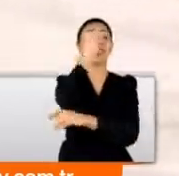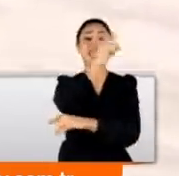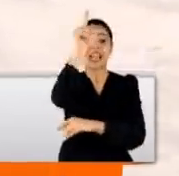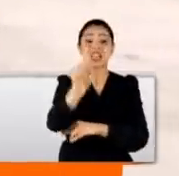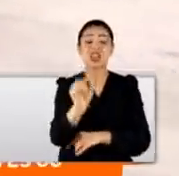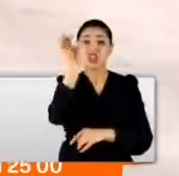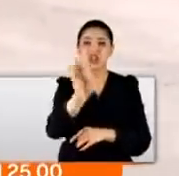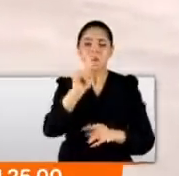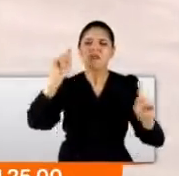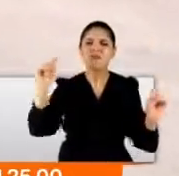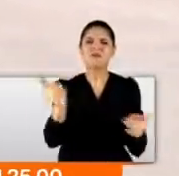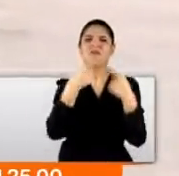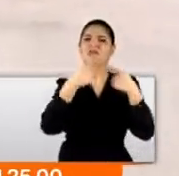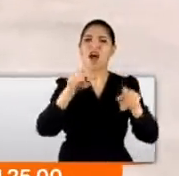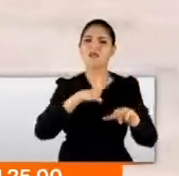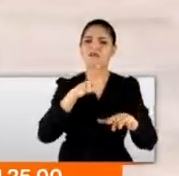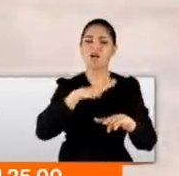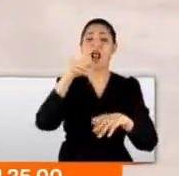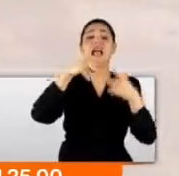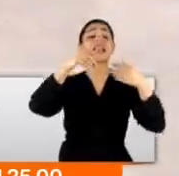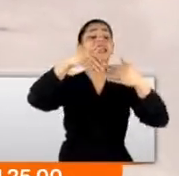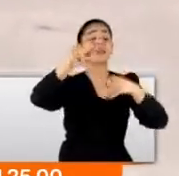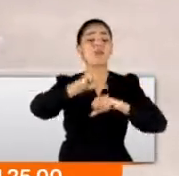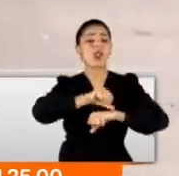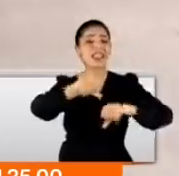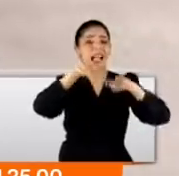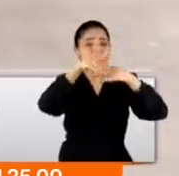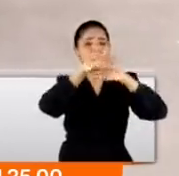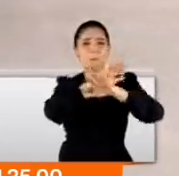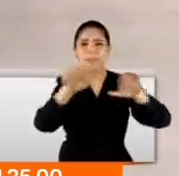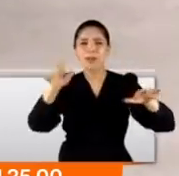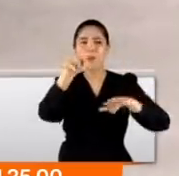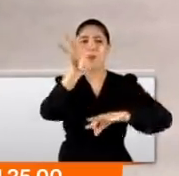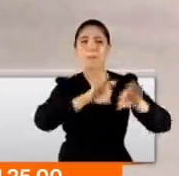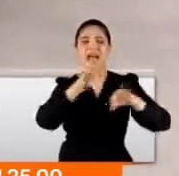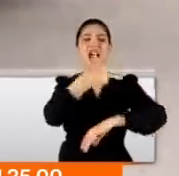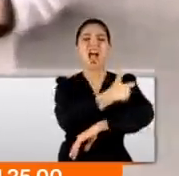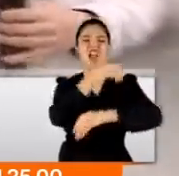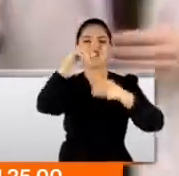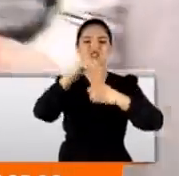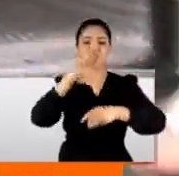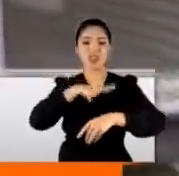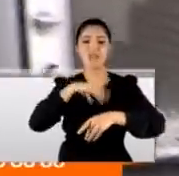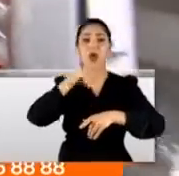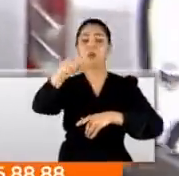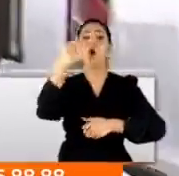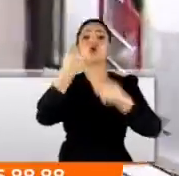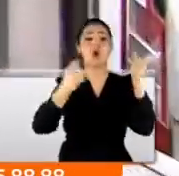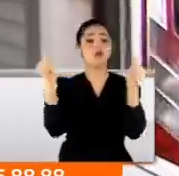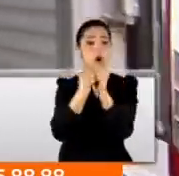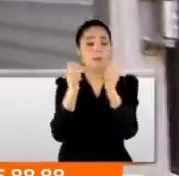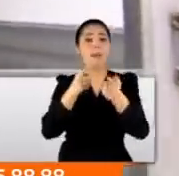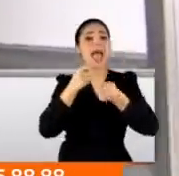gördüklerinizden çok farklı. Çünkü salgını bitirmesi planlanan aşıları taşıyacak. O yüzden de nakil sırasında sürücünün yanında